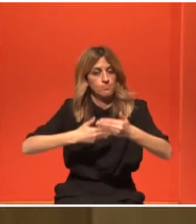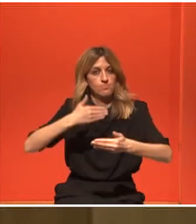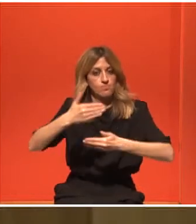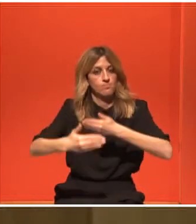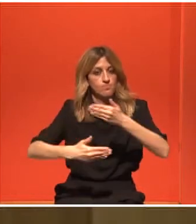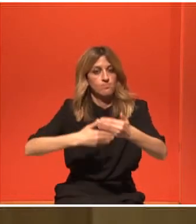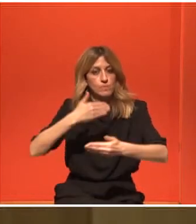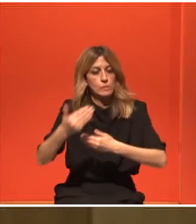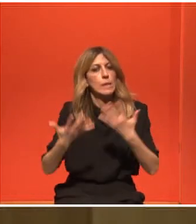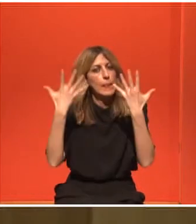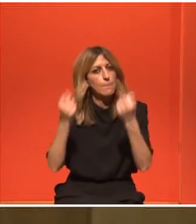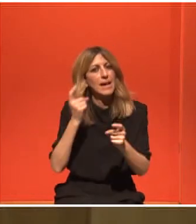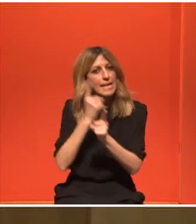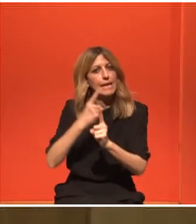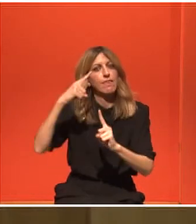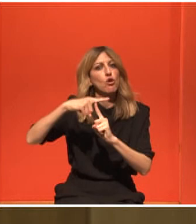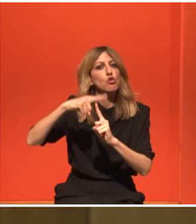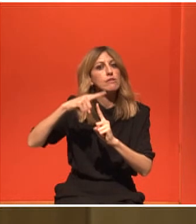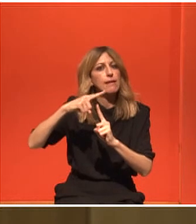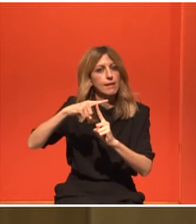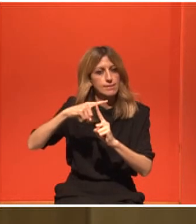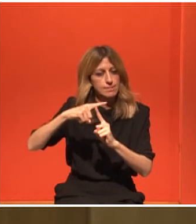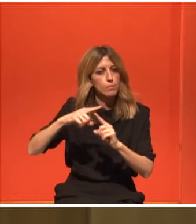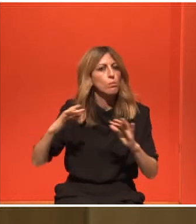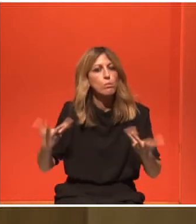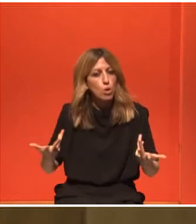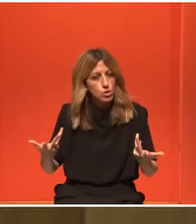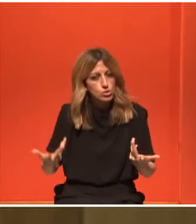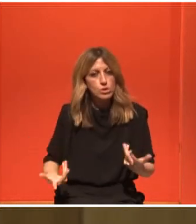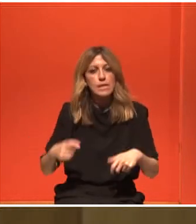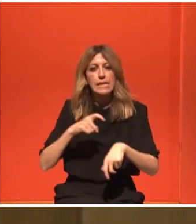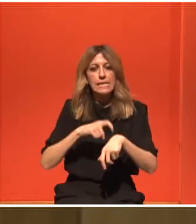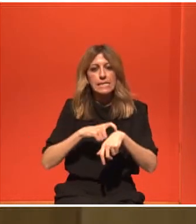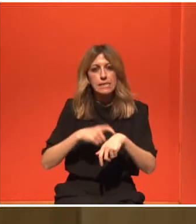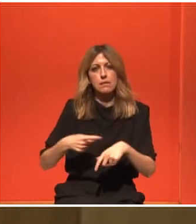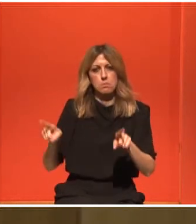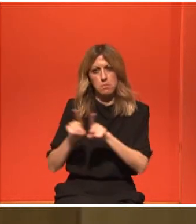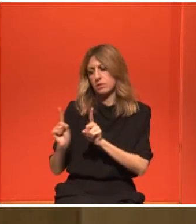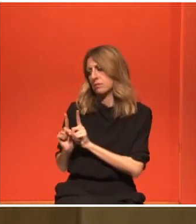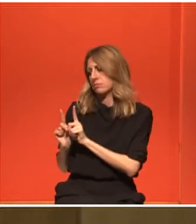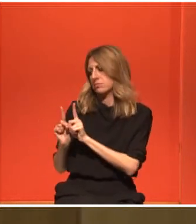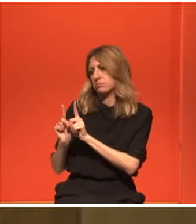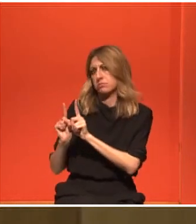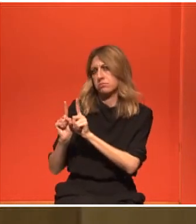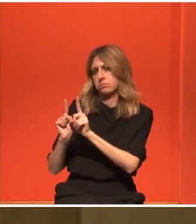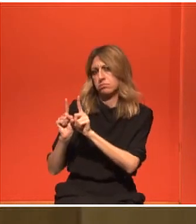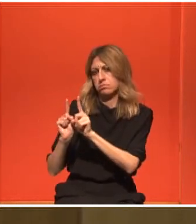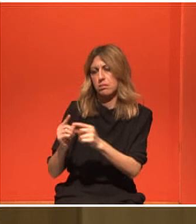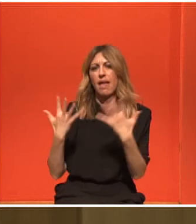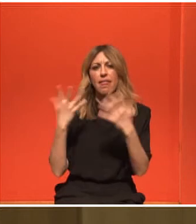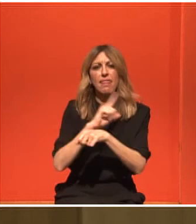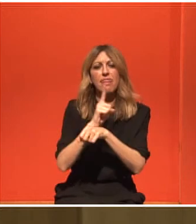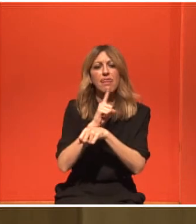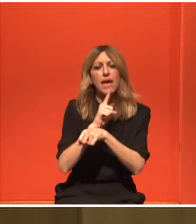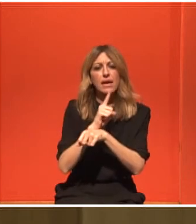για να καταλάβει ότι είναι σε κάποια καλή ένταση η άσκησή του. Είναι όταν βγαίνει με κάποιον και περπατάει η αθλήτε, για κάνα δεκάλεπτο να υπάρχει μια